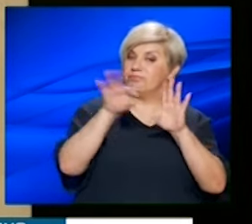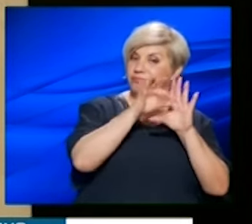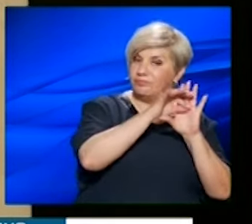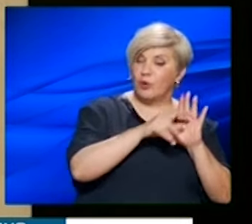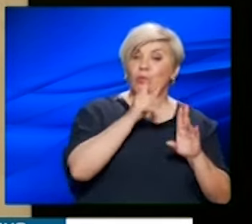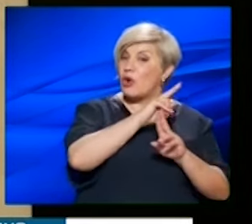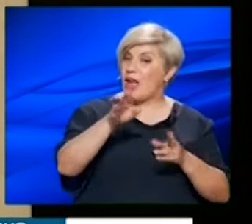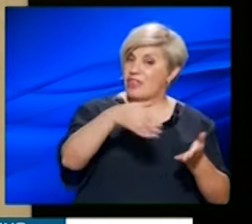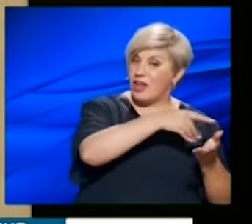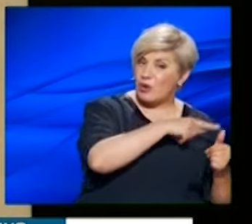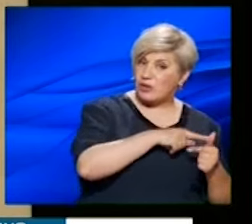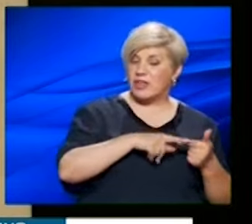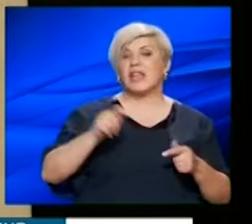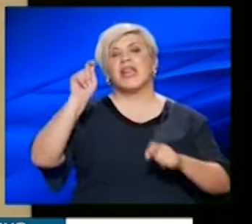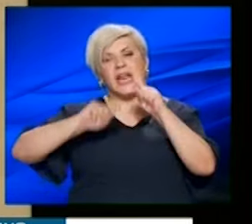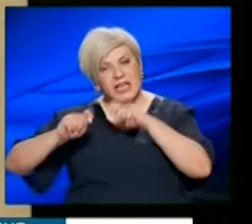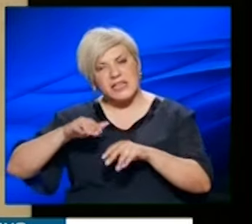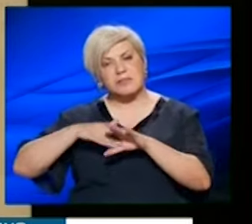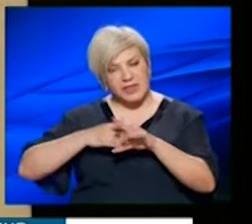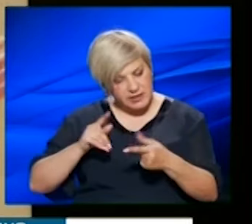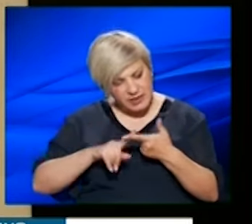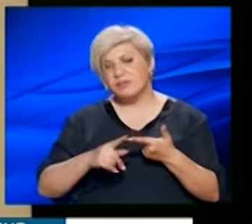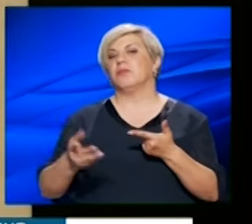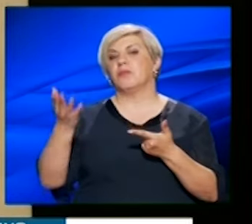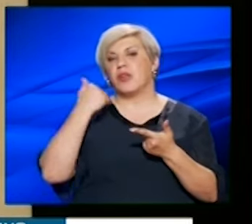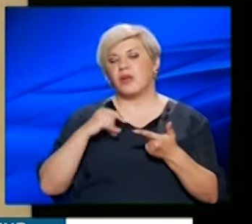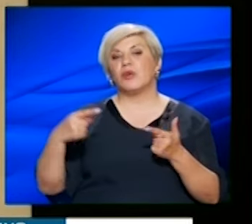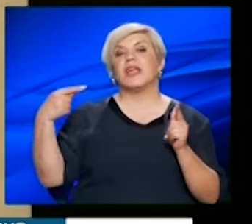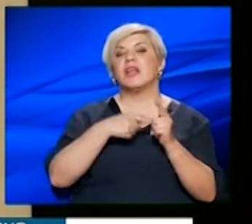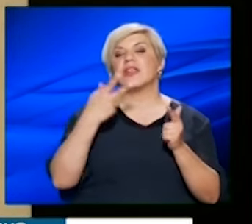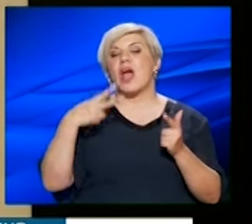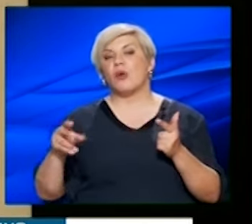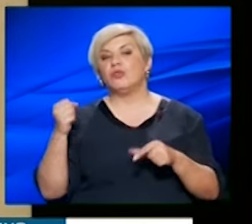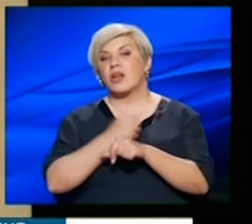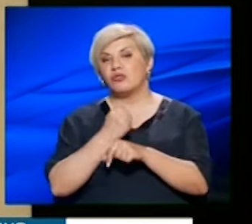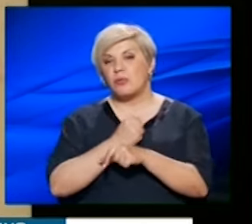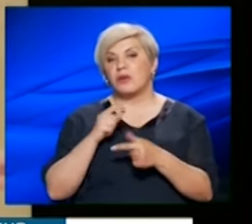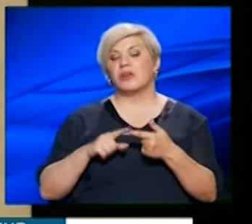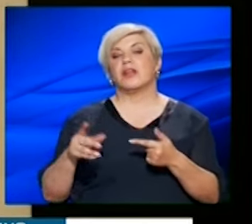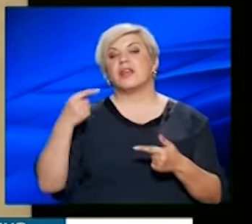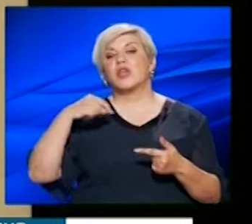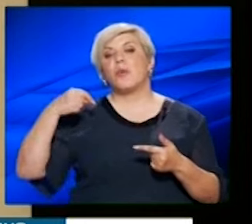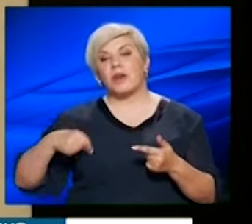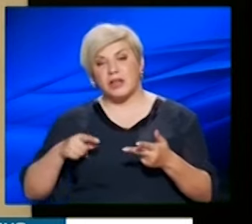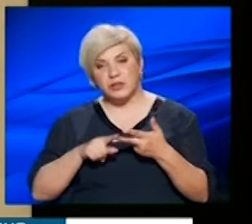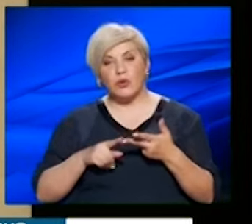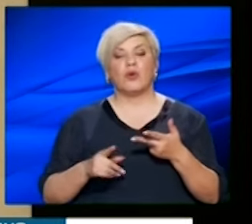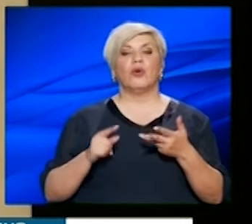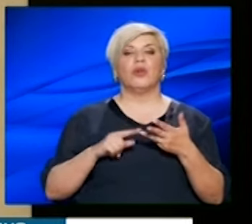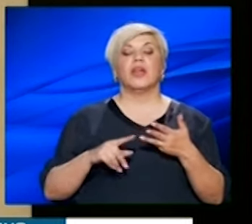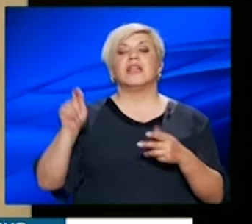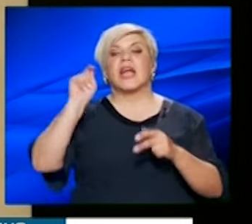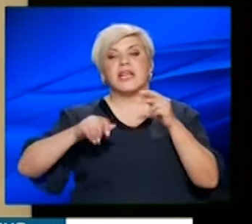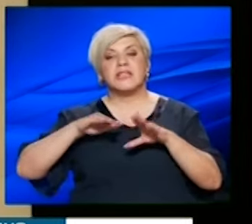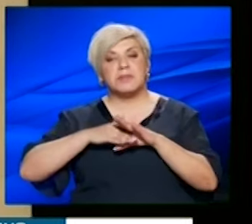όχι μόνο η καθαριότητα και οι τεχνικές υπηρεσίες, λοιπόν, που δεν έχουν 1.200 προφανώς εργαζόμενους και το πράσινο και οι